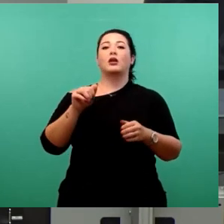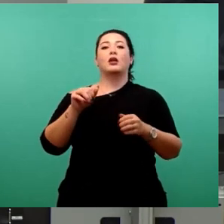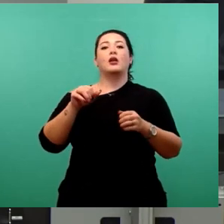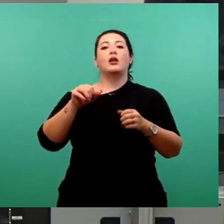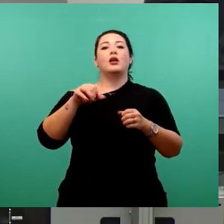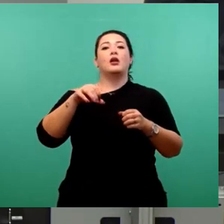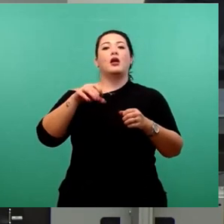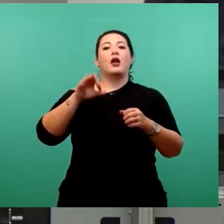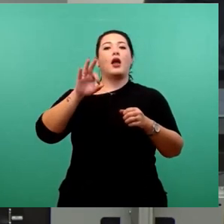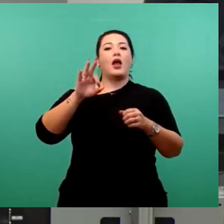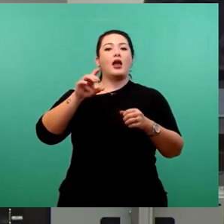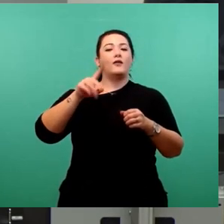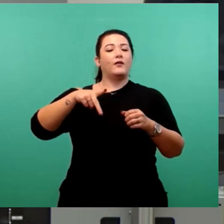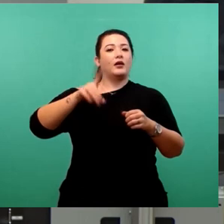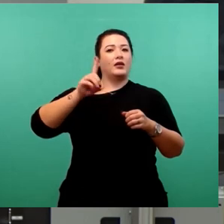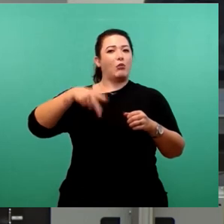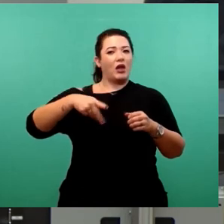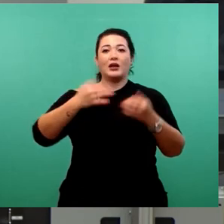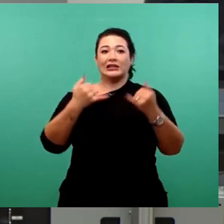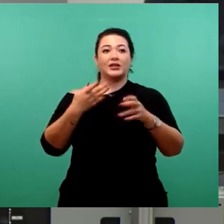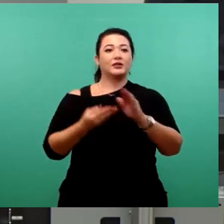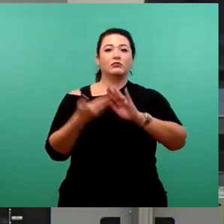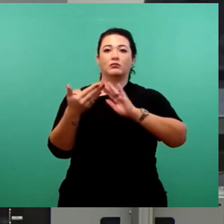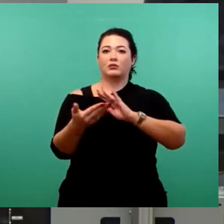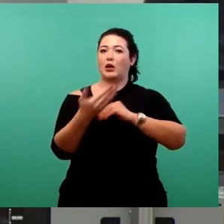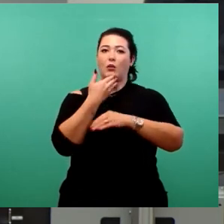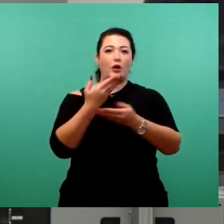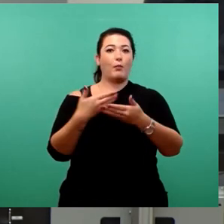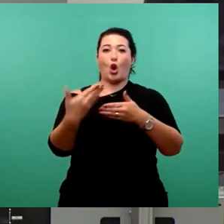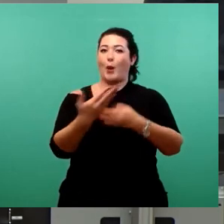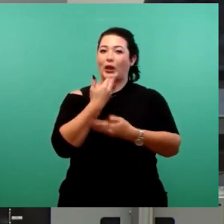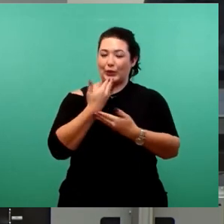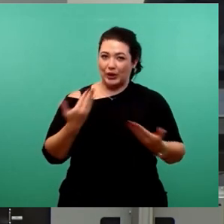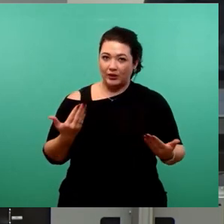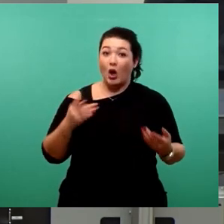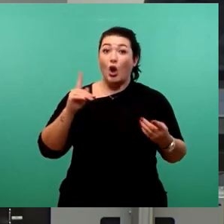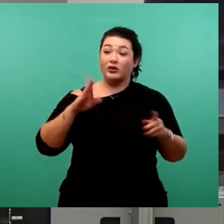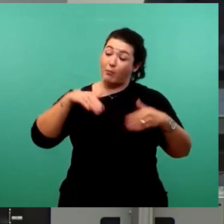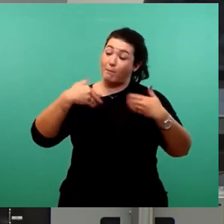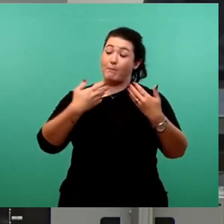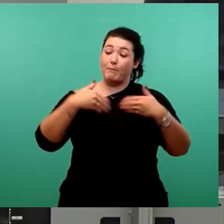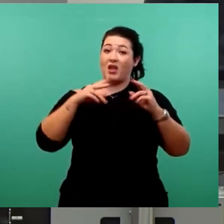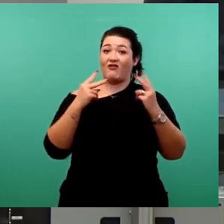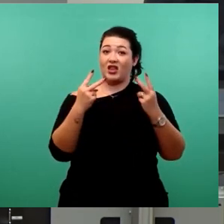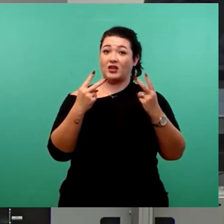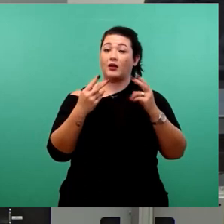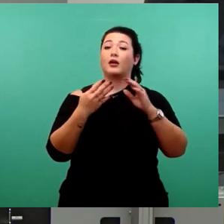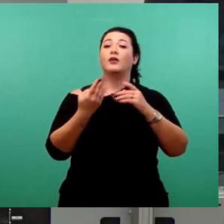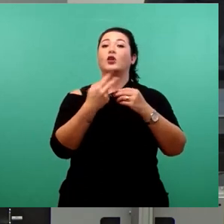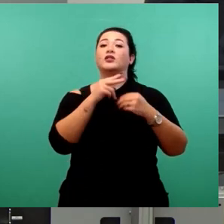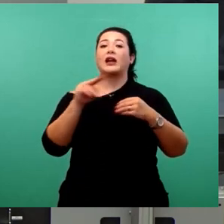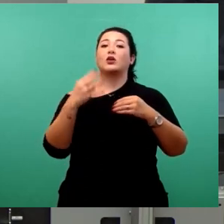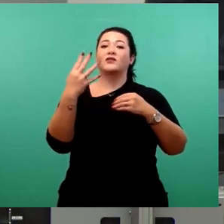eben gerade nicht und, aus meiner Sicht viel wichtiger, nach den Stadtratswahlen 2024 kann der